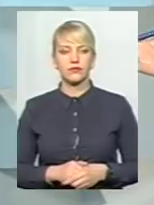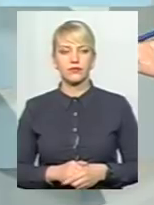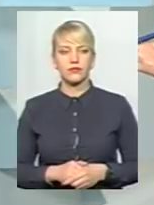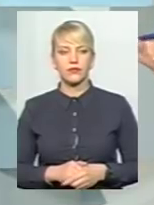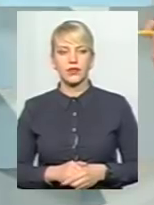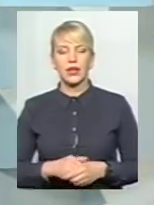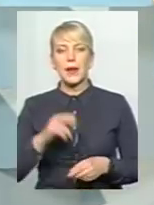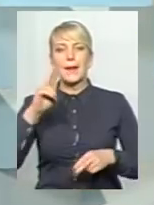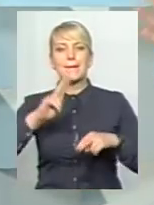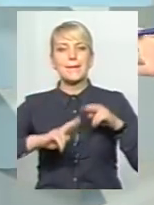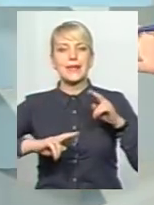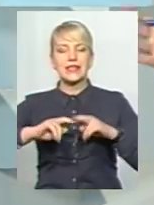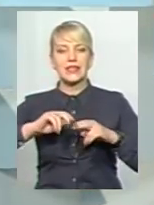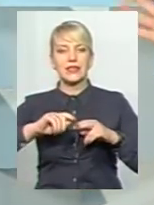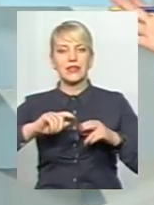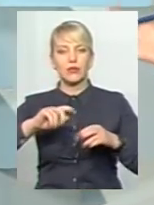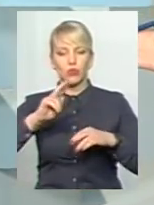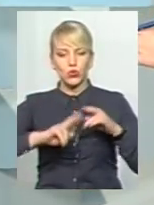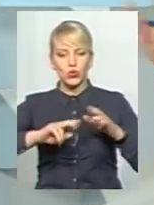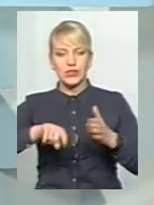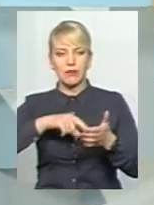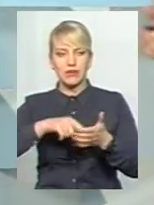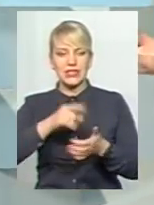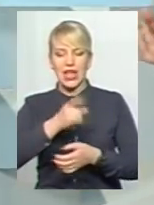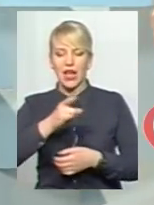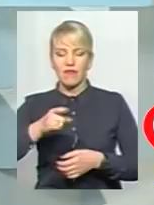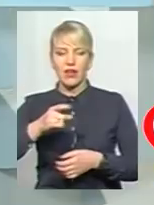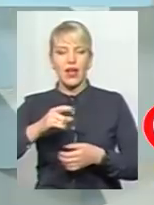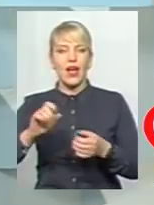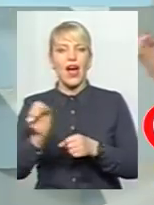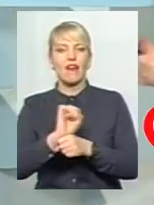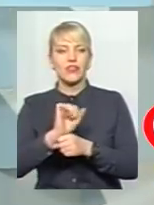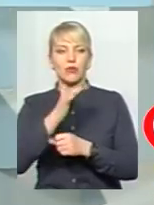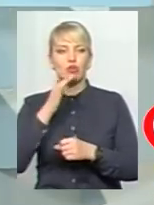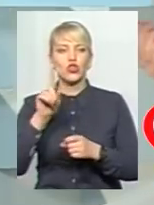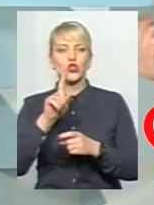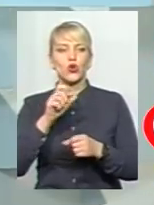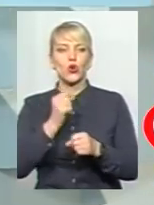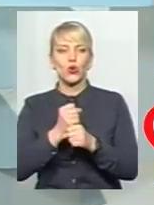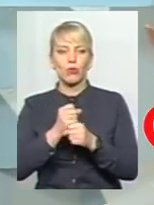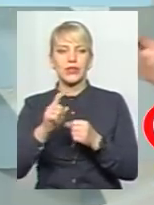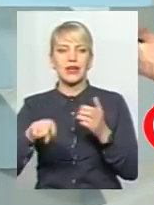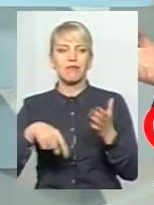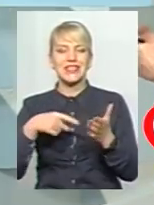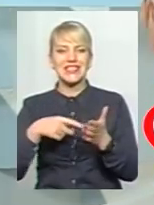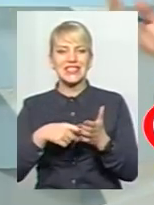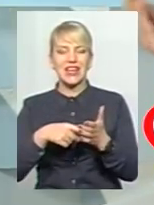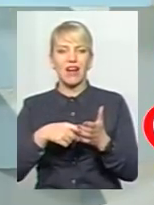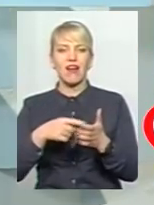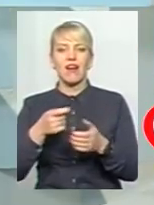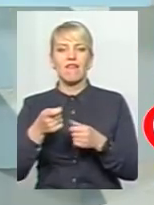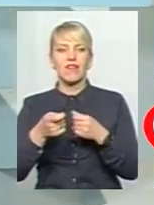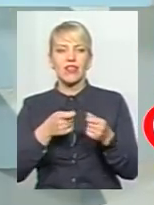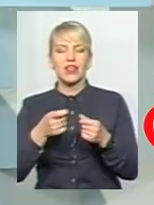Місто розбудовується, автівки повсюди. Що міська рада робить для того, аби вирішити цю проблему? І чи з'являться в місті